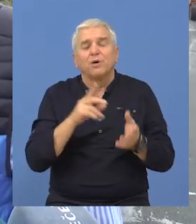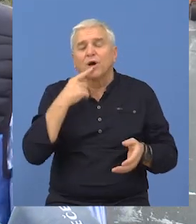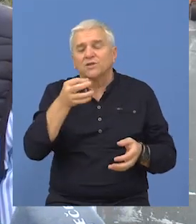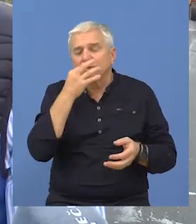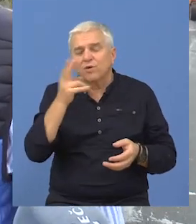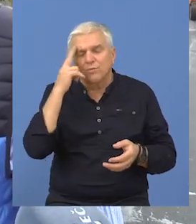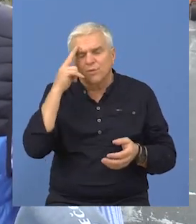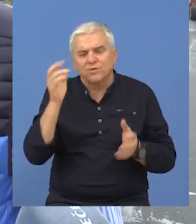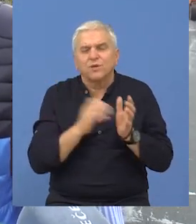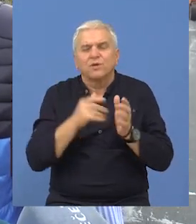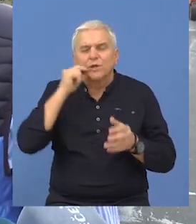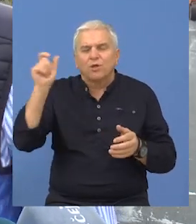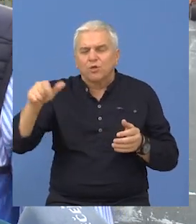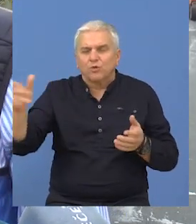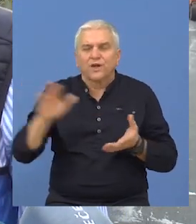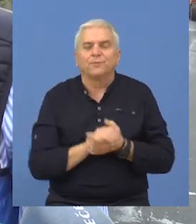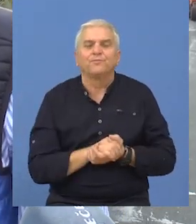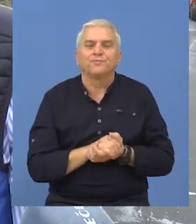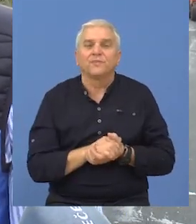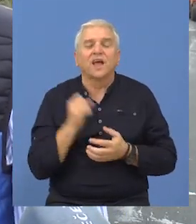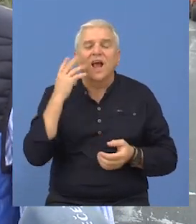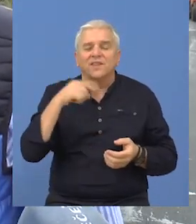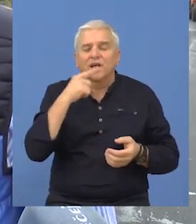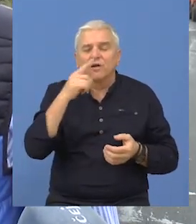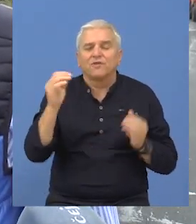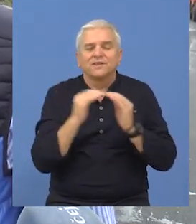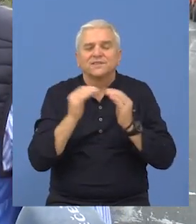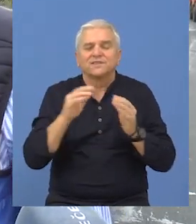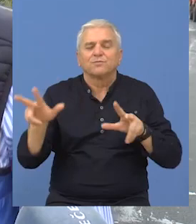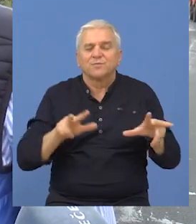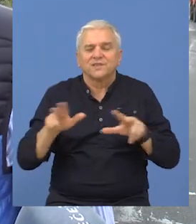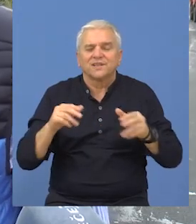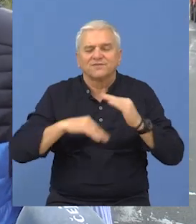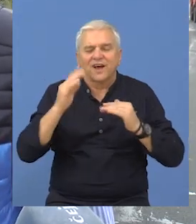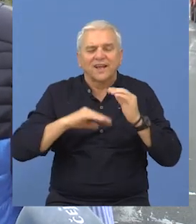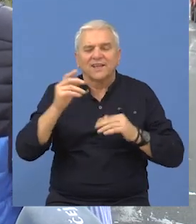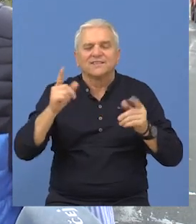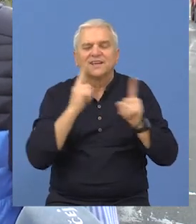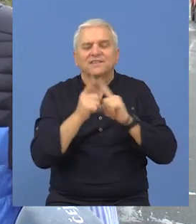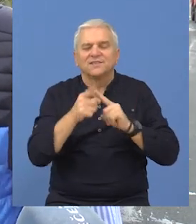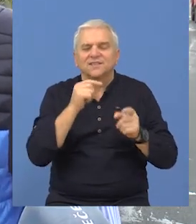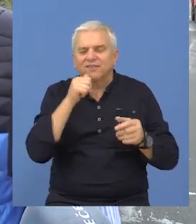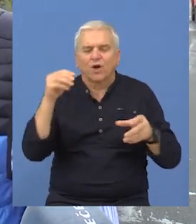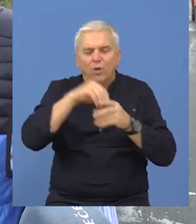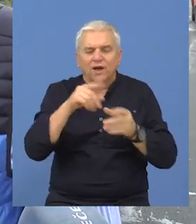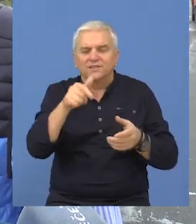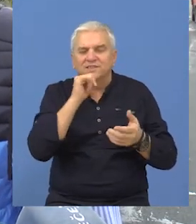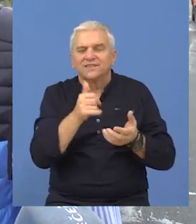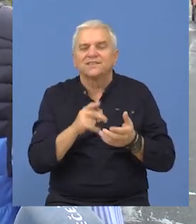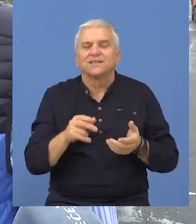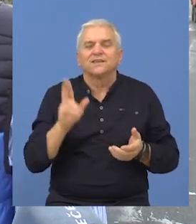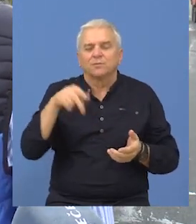taj način najbolje prepoznajemo potrebe građana. Kada govorimo o saradnji sa ministarstvom građevinarstva saobraćaja